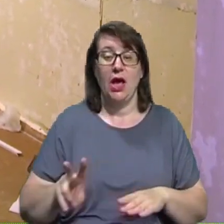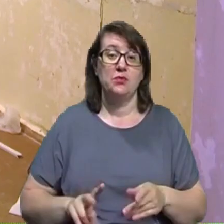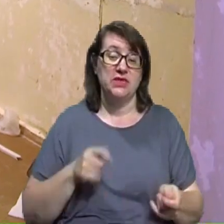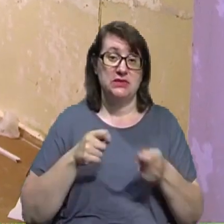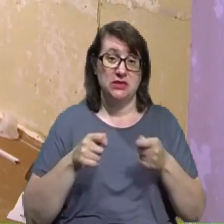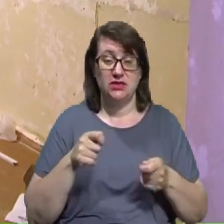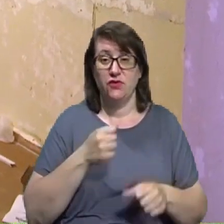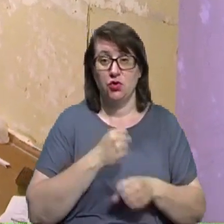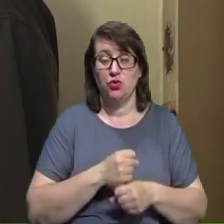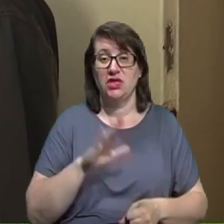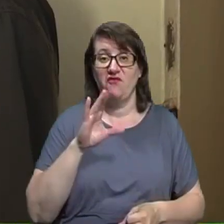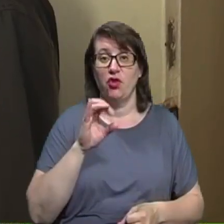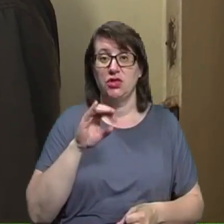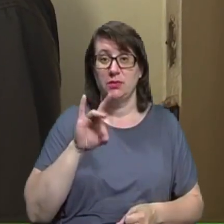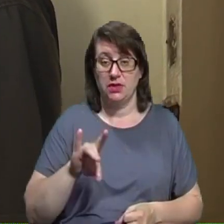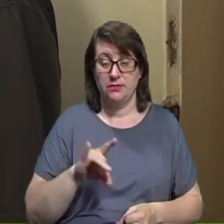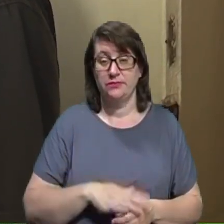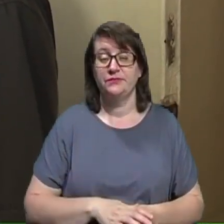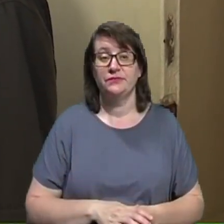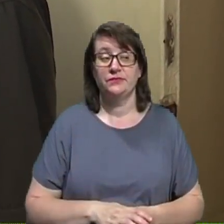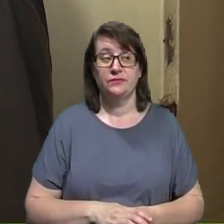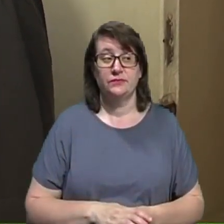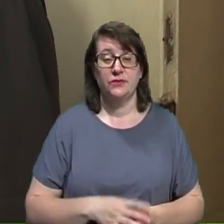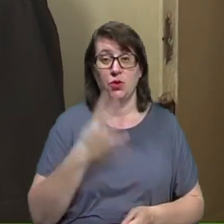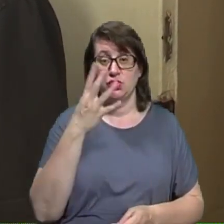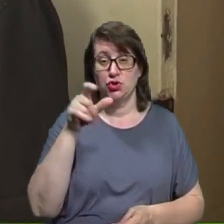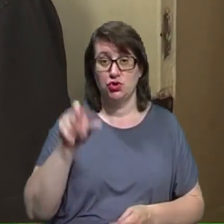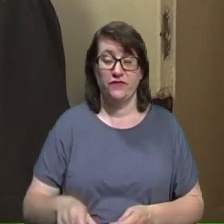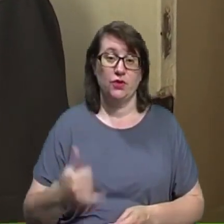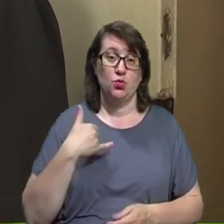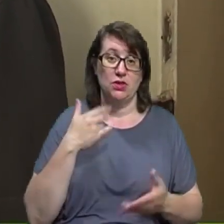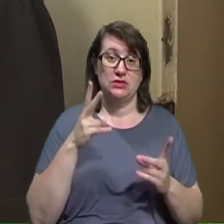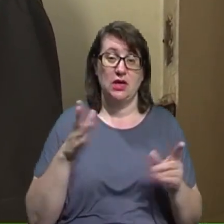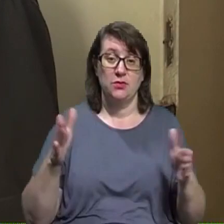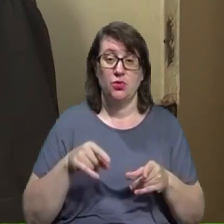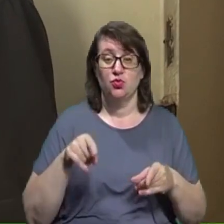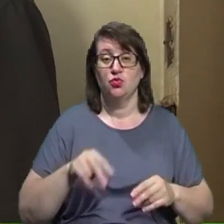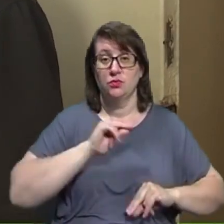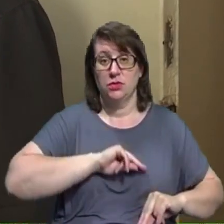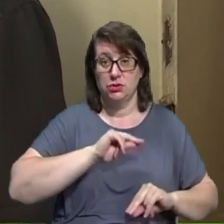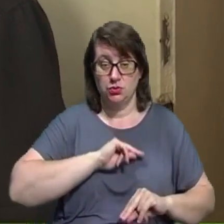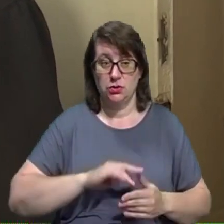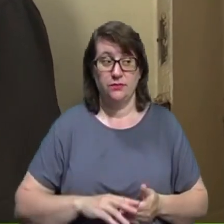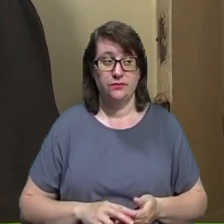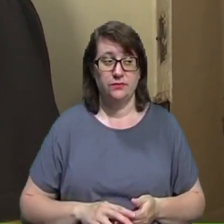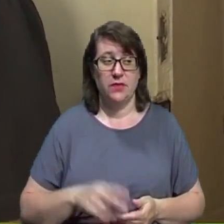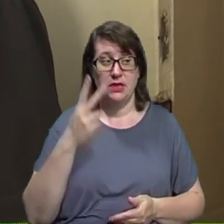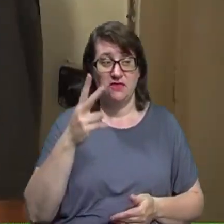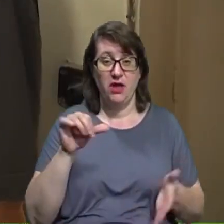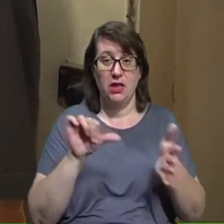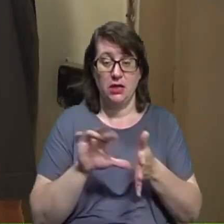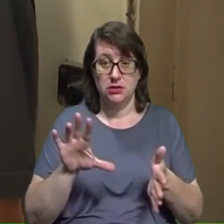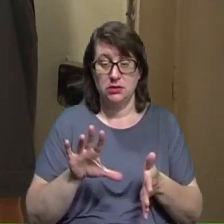Володимир Караванський. Чотири чоловіка у нас, як мінімум, тут працює. Два електрика і два